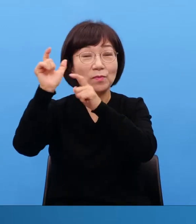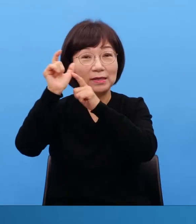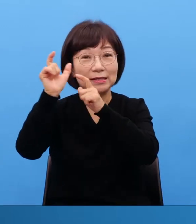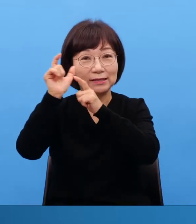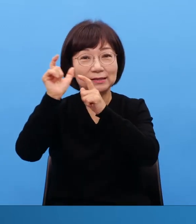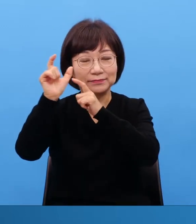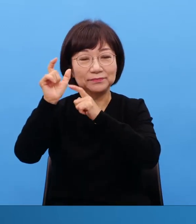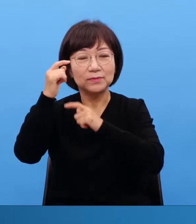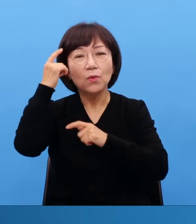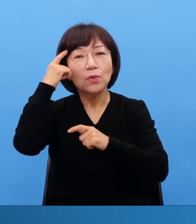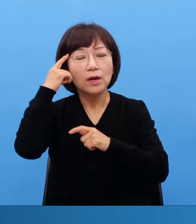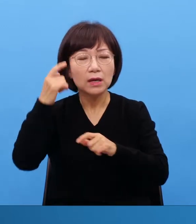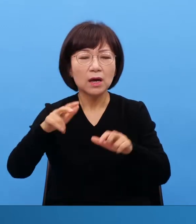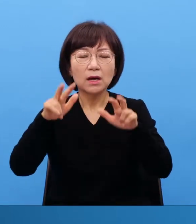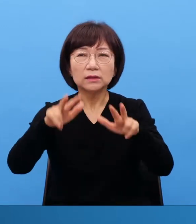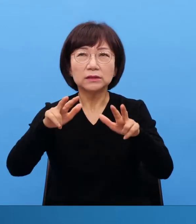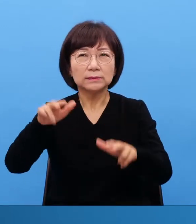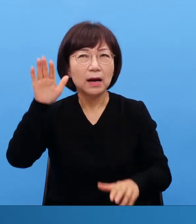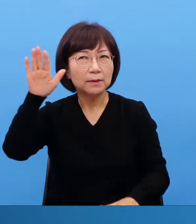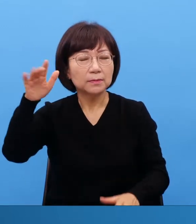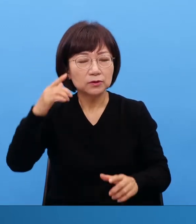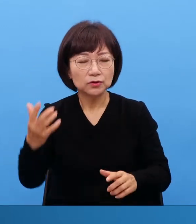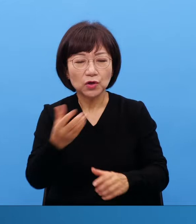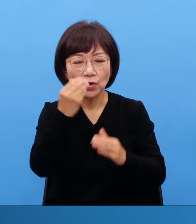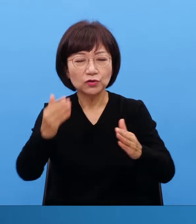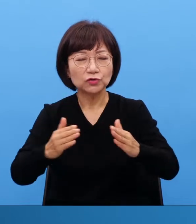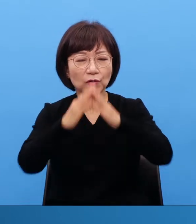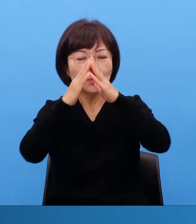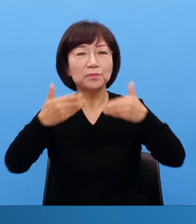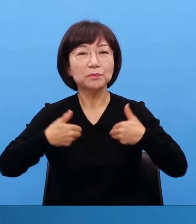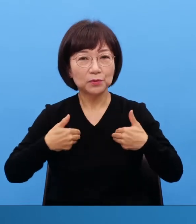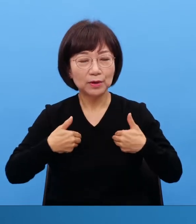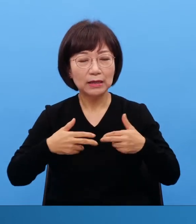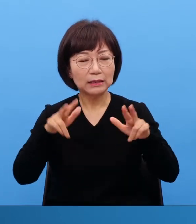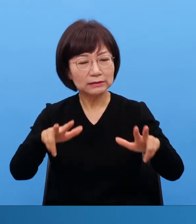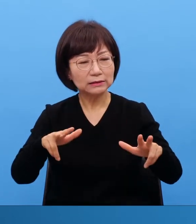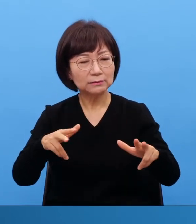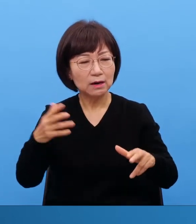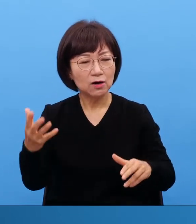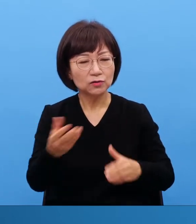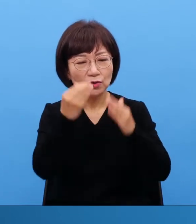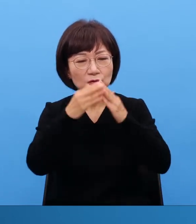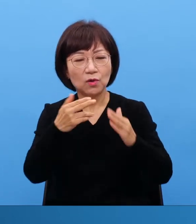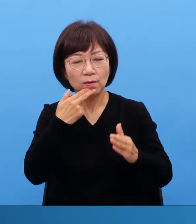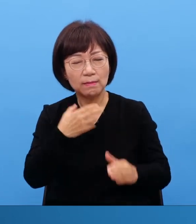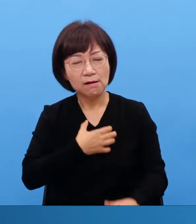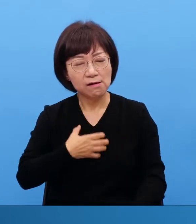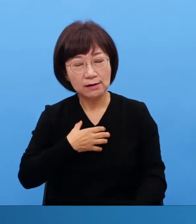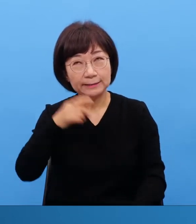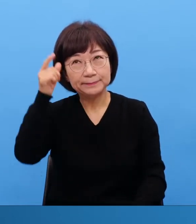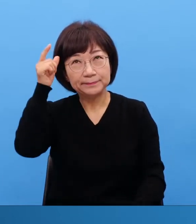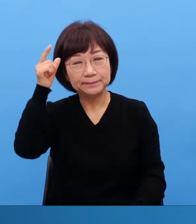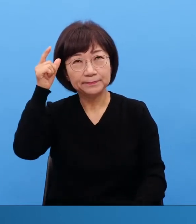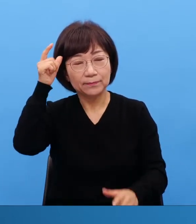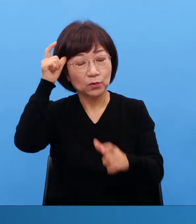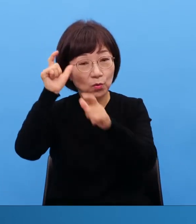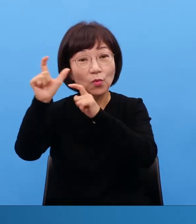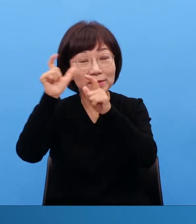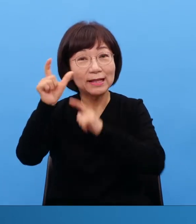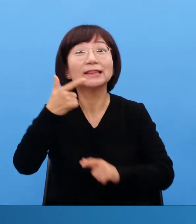뭔가를 다윗은 아는거죠 그런데 이 사람들이 신전을 지어놓고 보면은